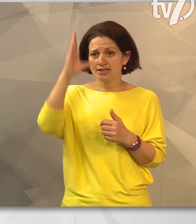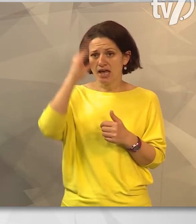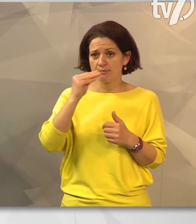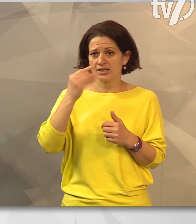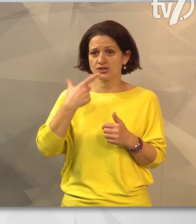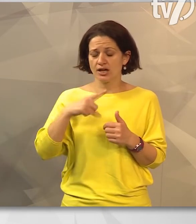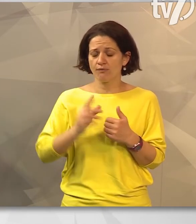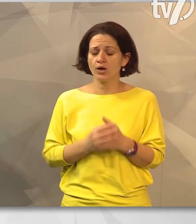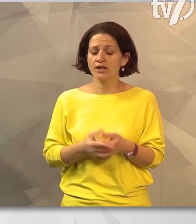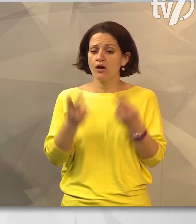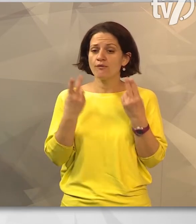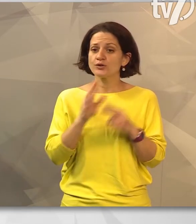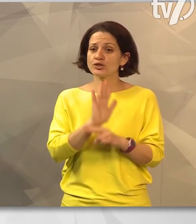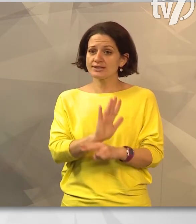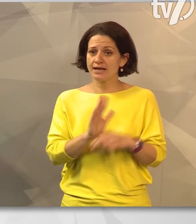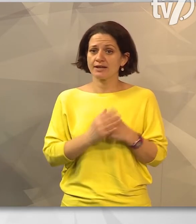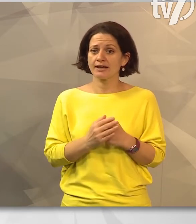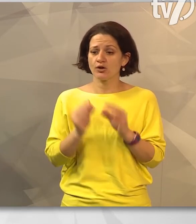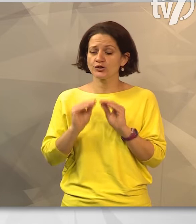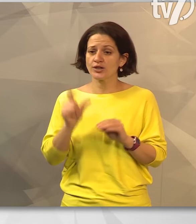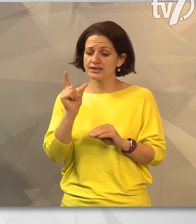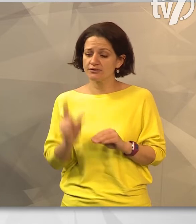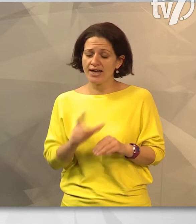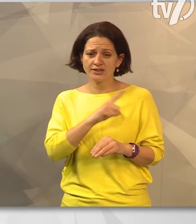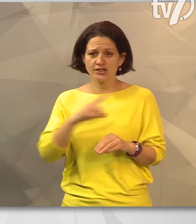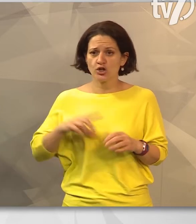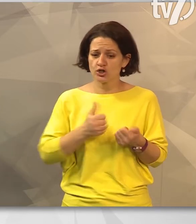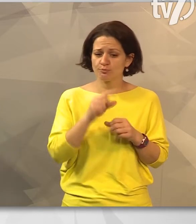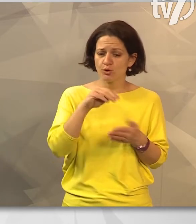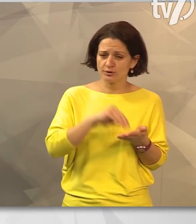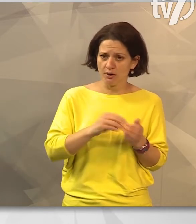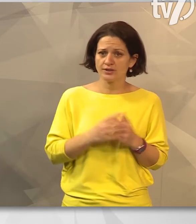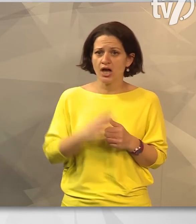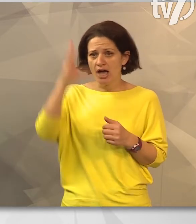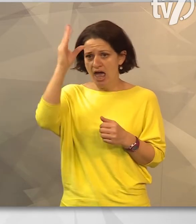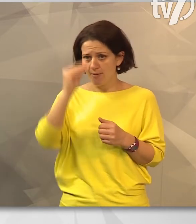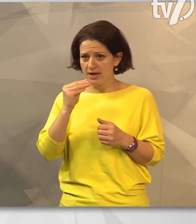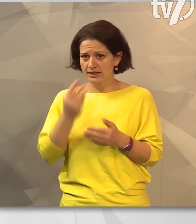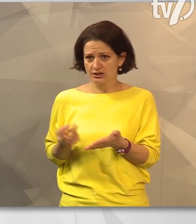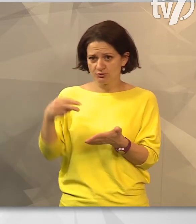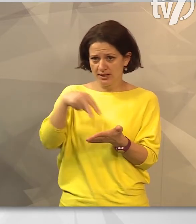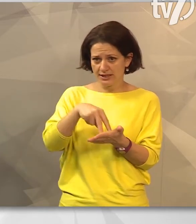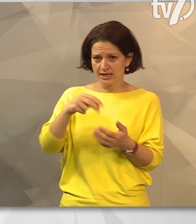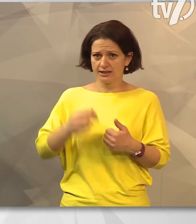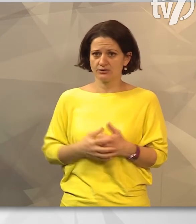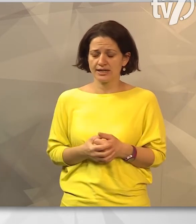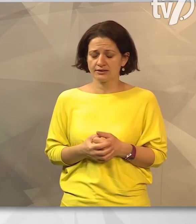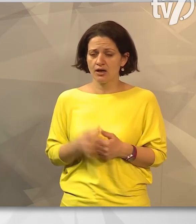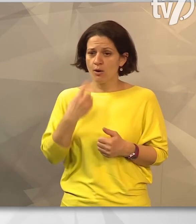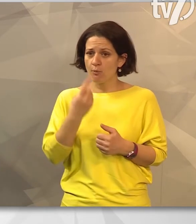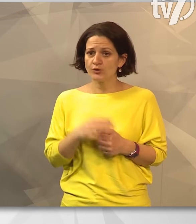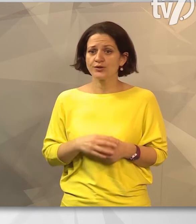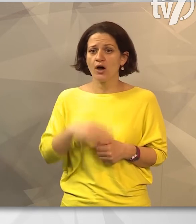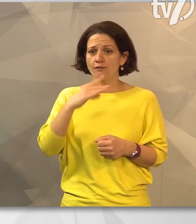embersége volt, hiszen fontos volt számára, hogy tanítványai ne csak a sportban, hanem emberként is megállják a helyüket,